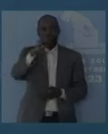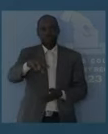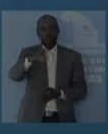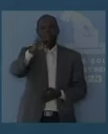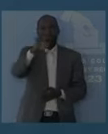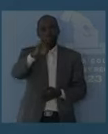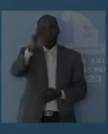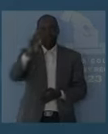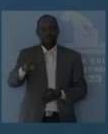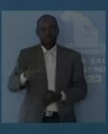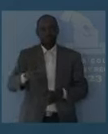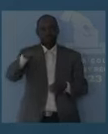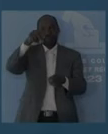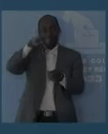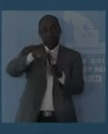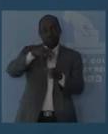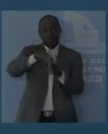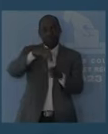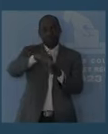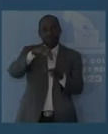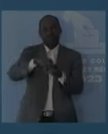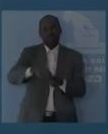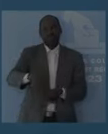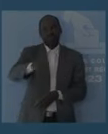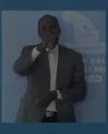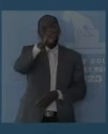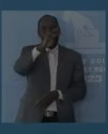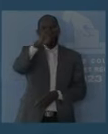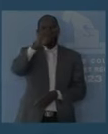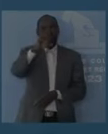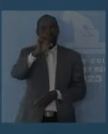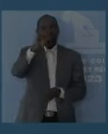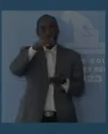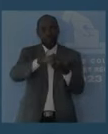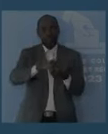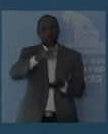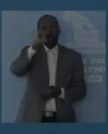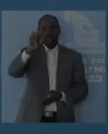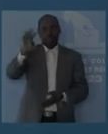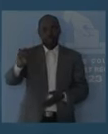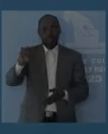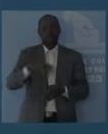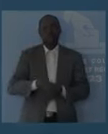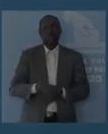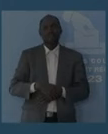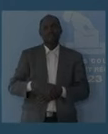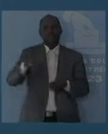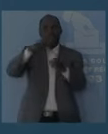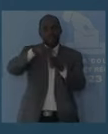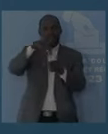Votants, 58 066. Taux de participation,